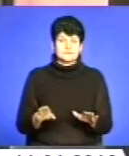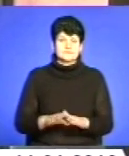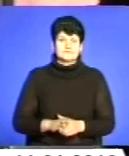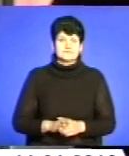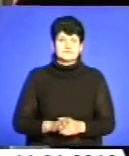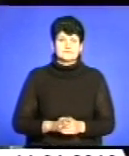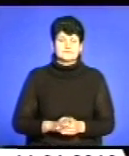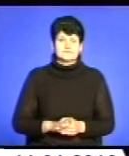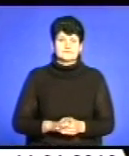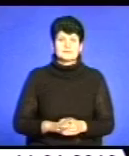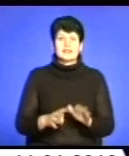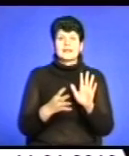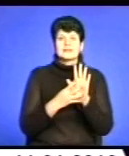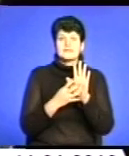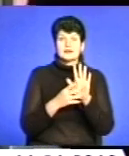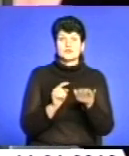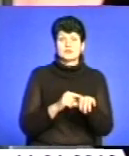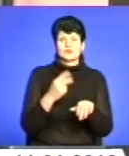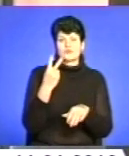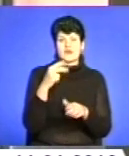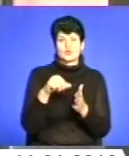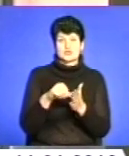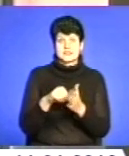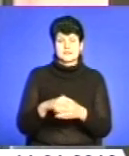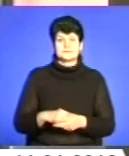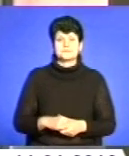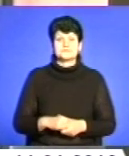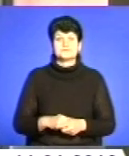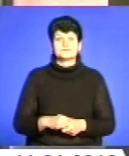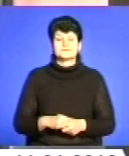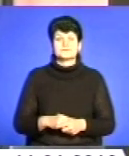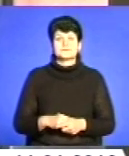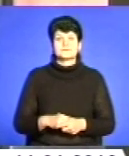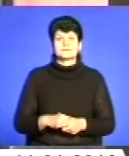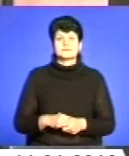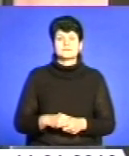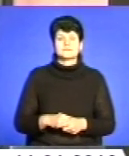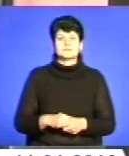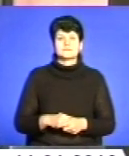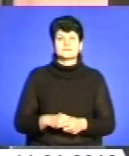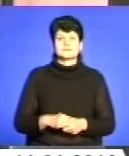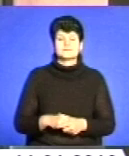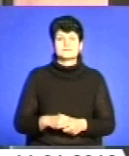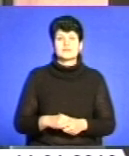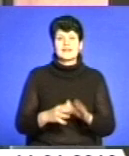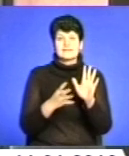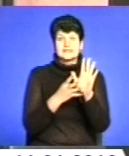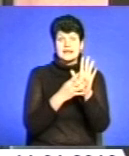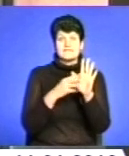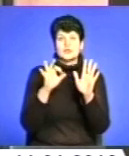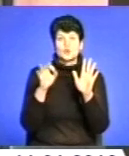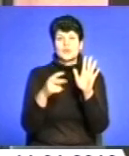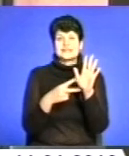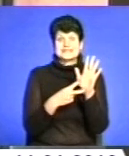На 9-ту годину скільки у вас? Два учасники. Два учасники? Так, два учасники. В 9-07